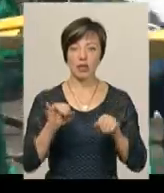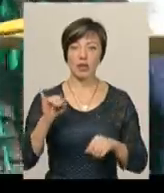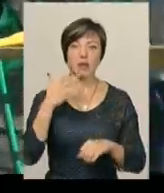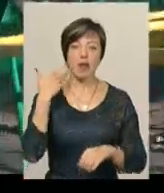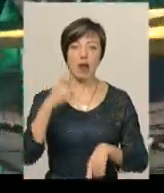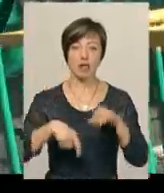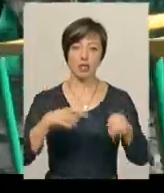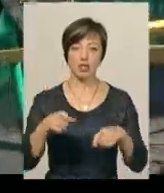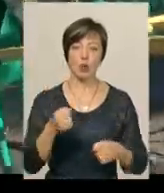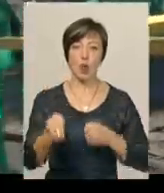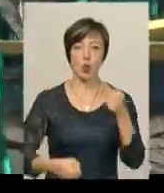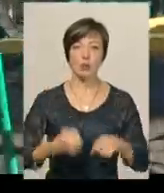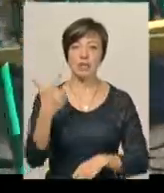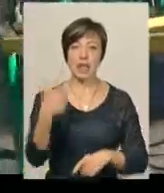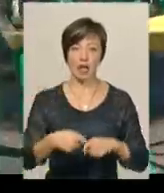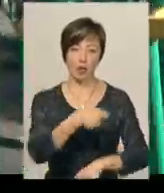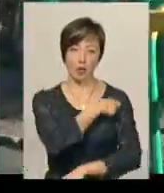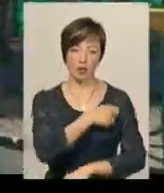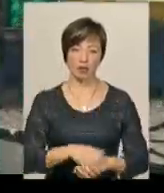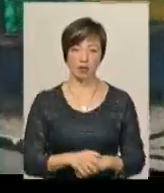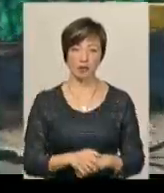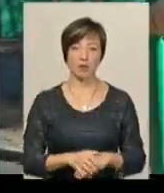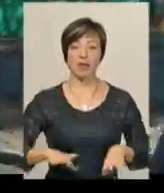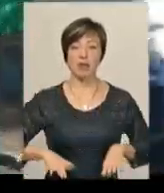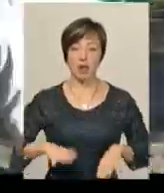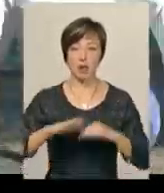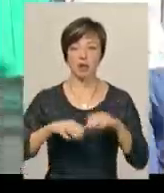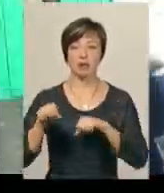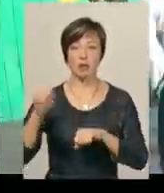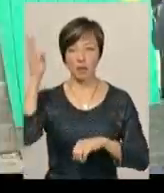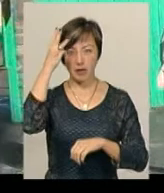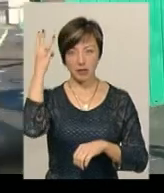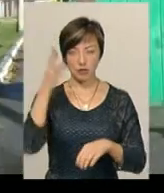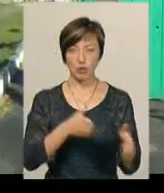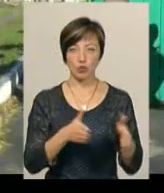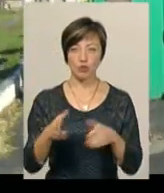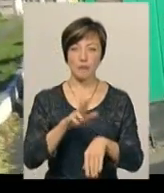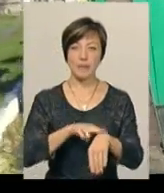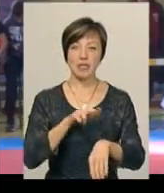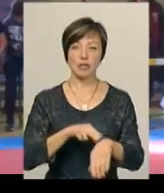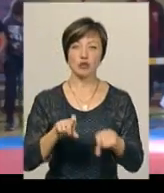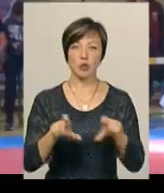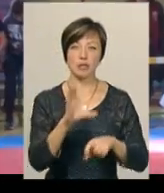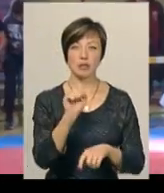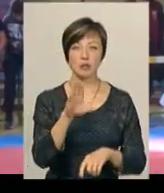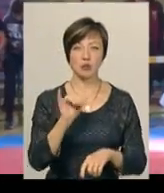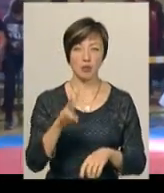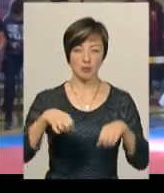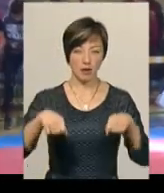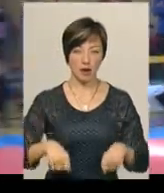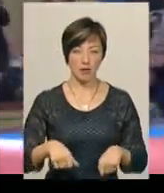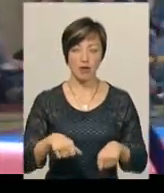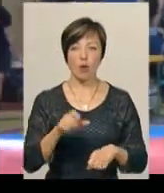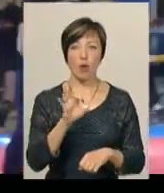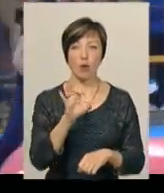«Легкоатлетичний крос на 3 кілометри». Тренер з рукопашного бою Хмельницької підготовчо-міліцейської спортивної школи Самсон Право